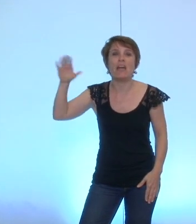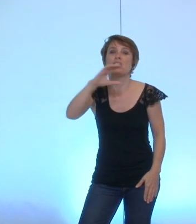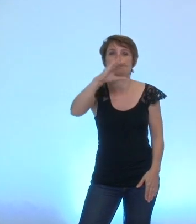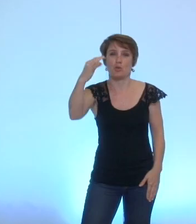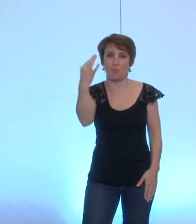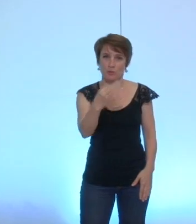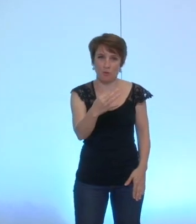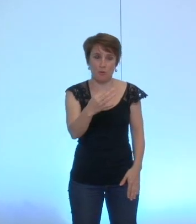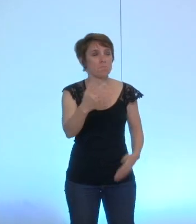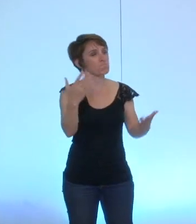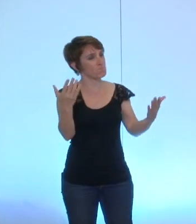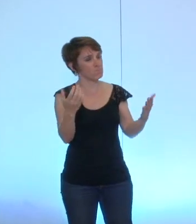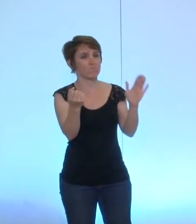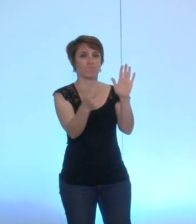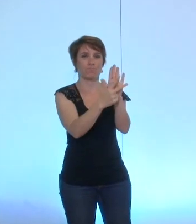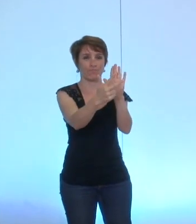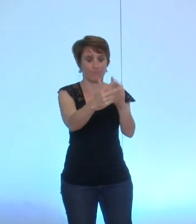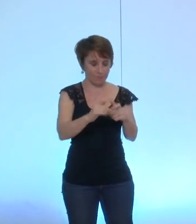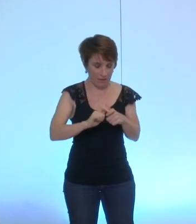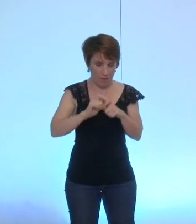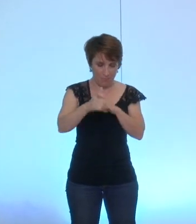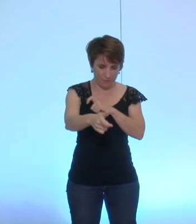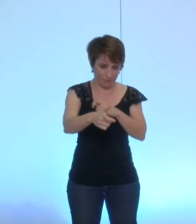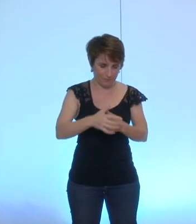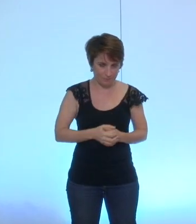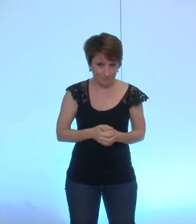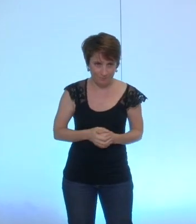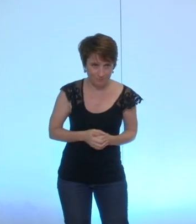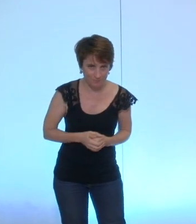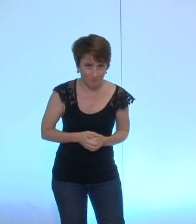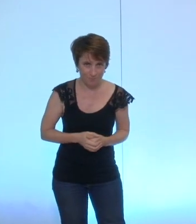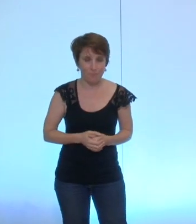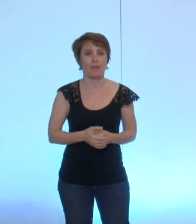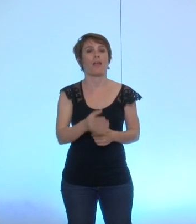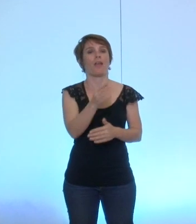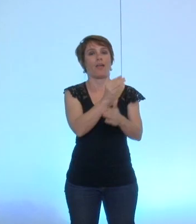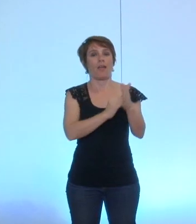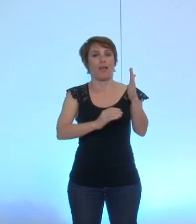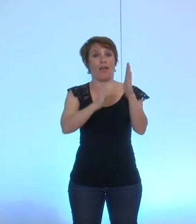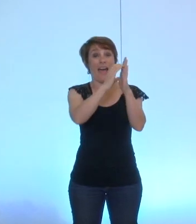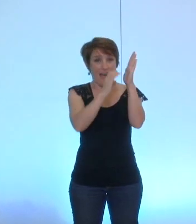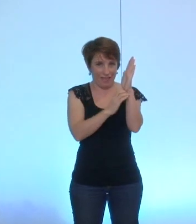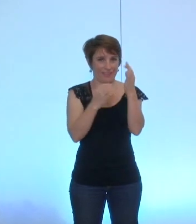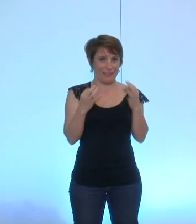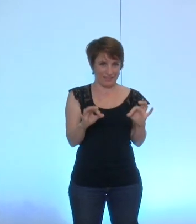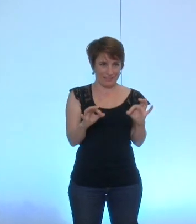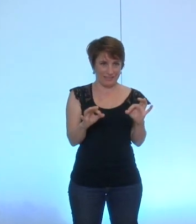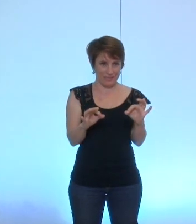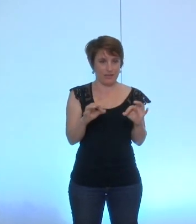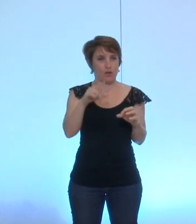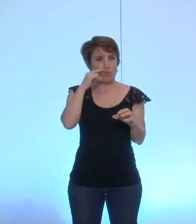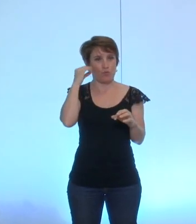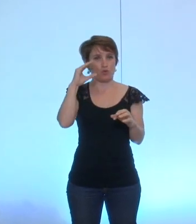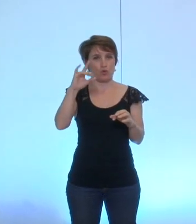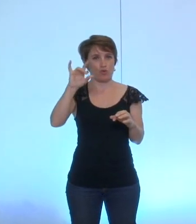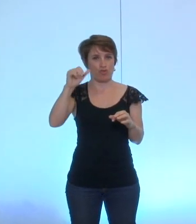unanimité il est donc adopté nous passons à l'article 10 porté par monsieur Chamussy qui